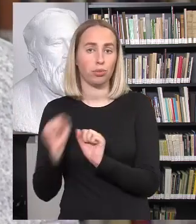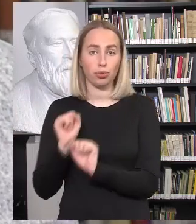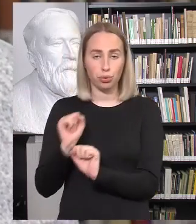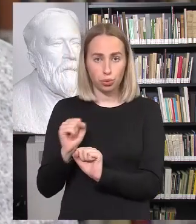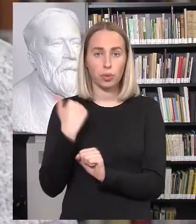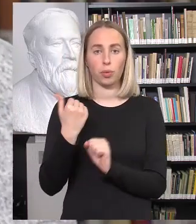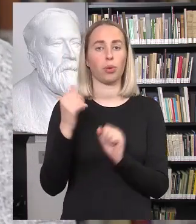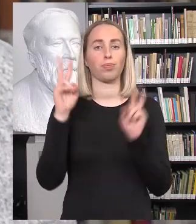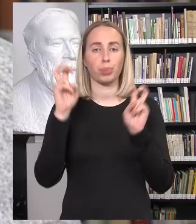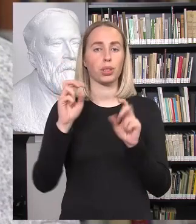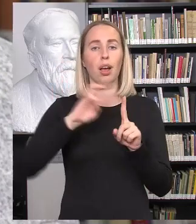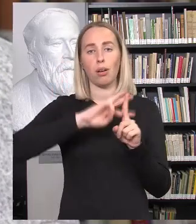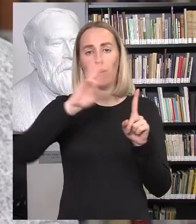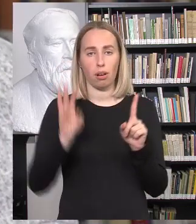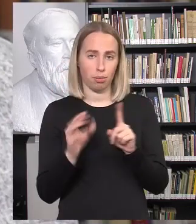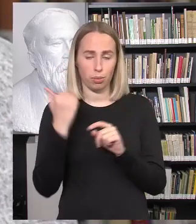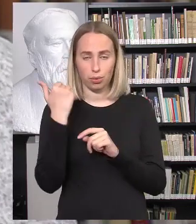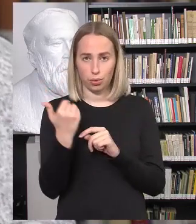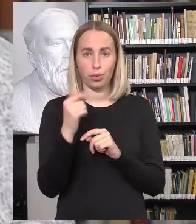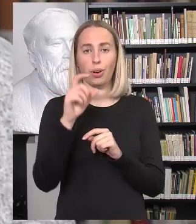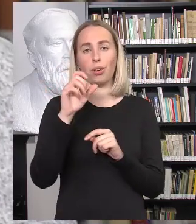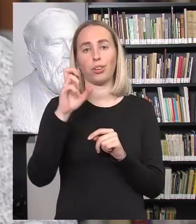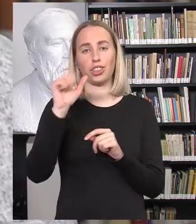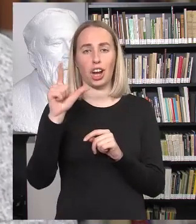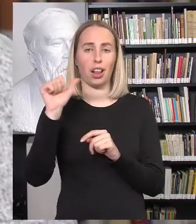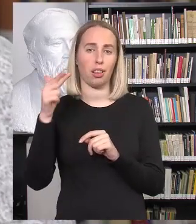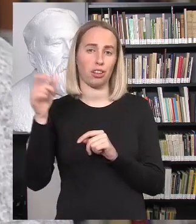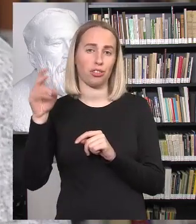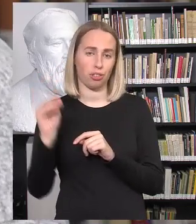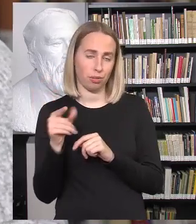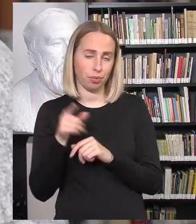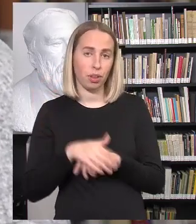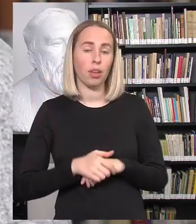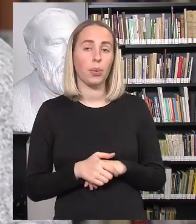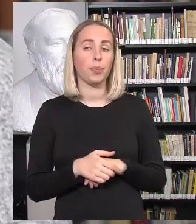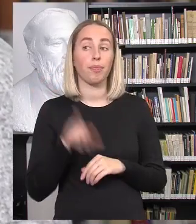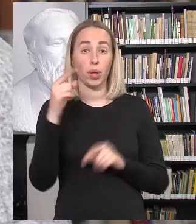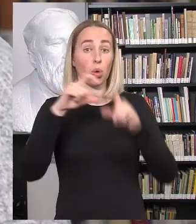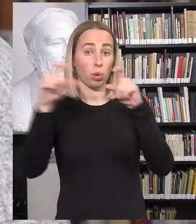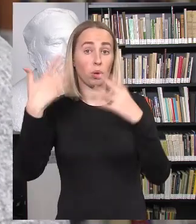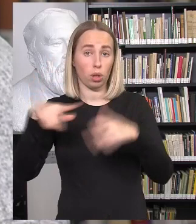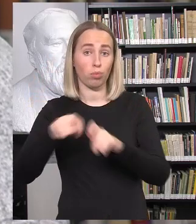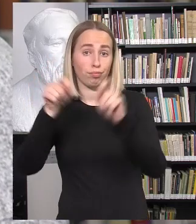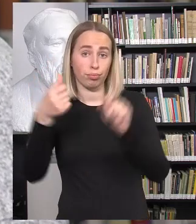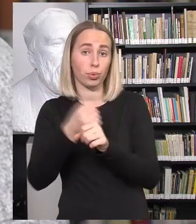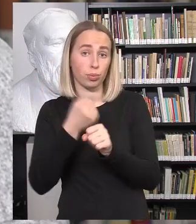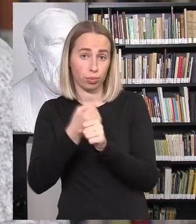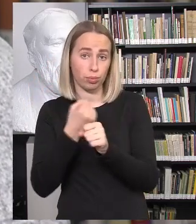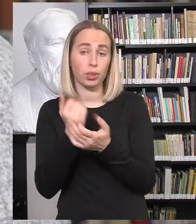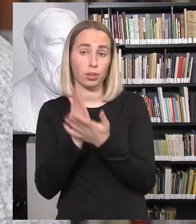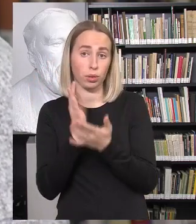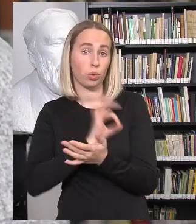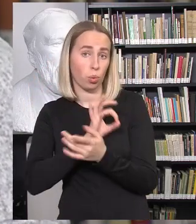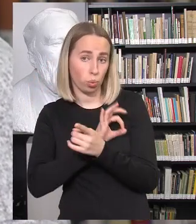Challenge vadinasi ir viena mokykla Lietuvoje, jau pradėjo naudoti, tai ką